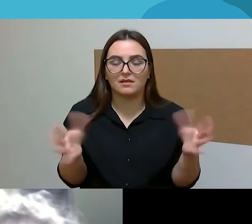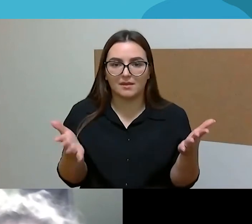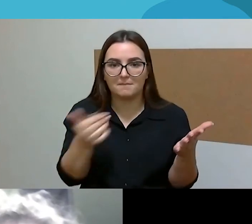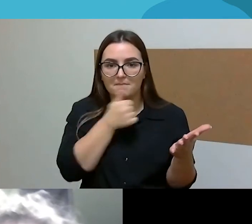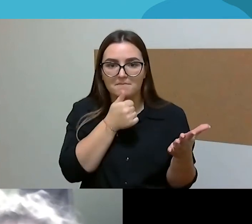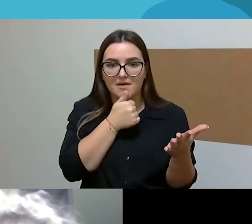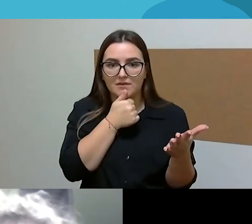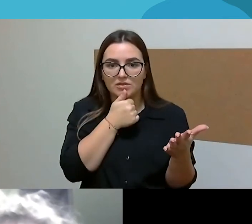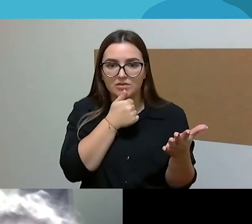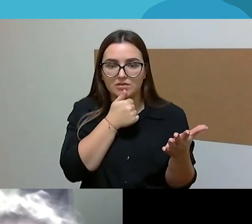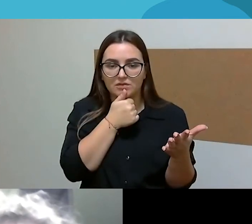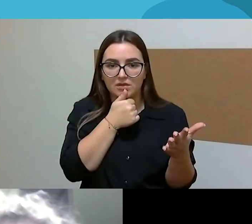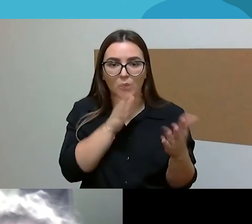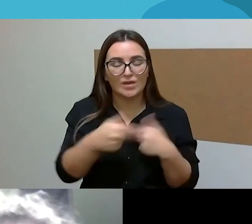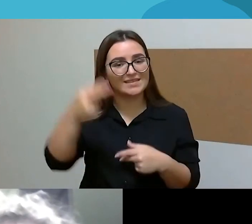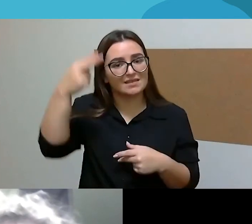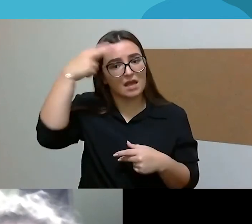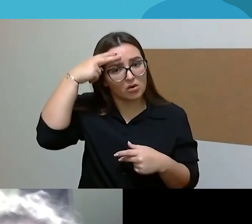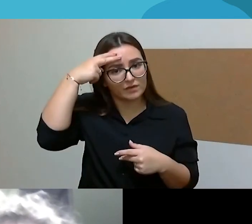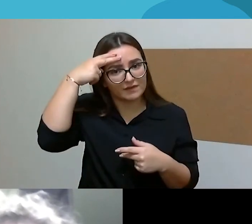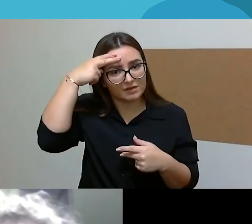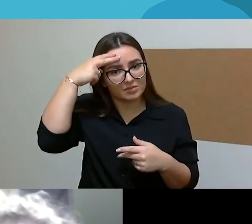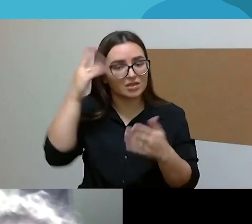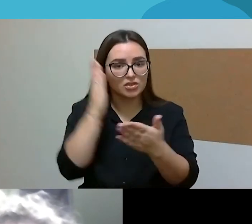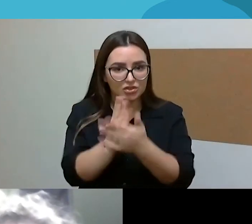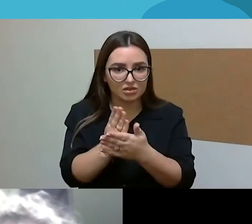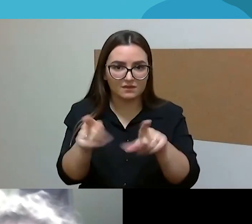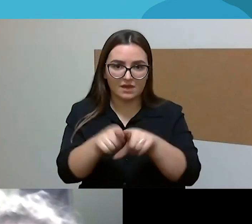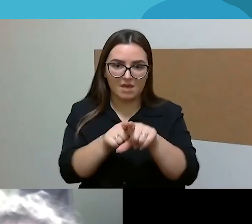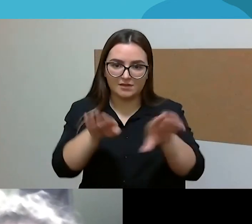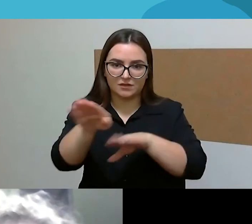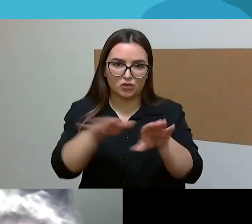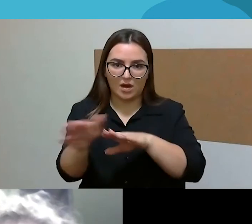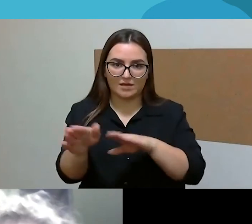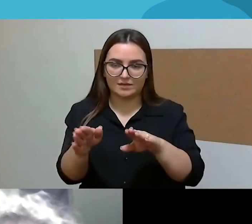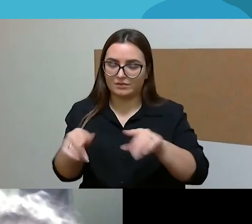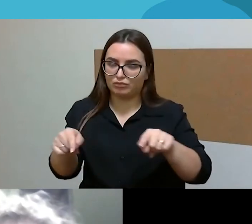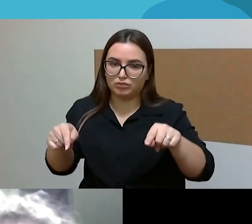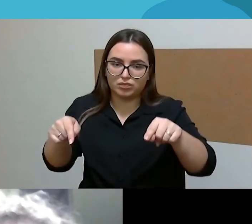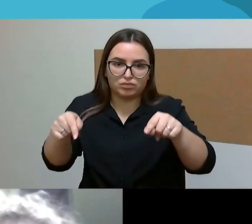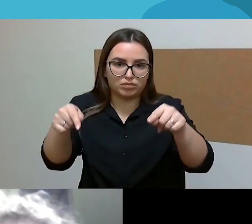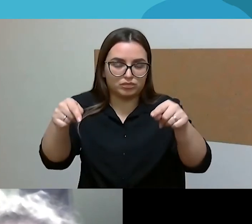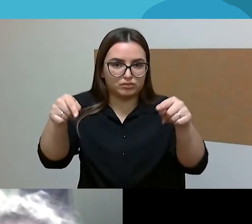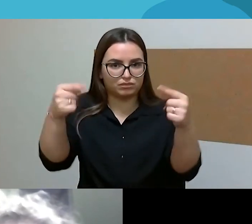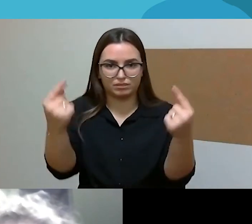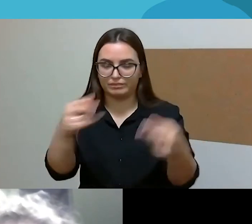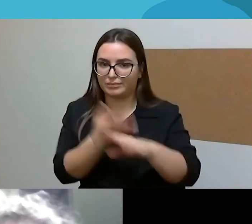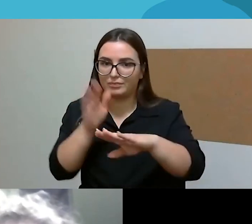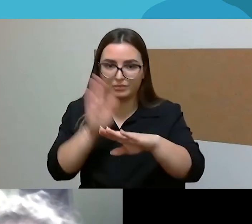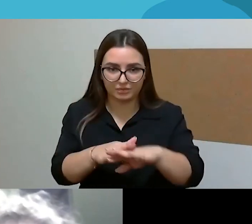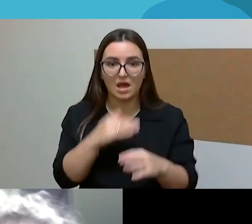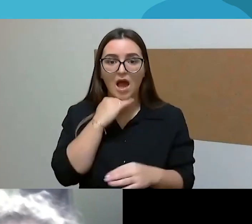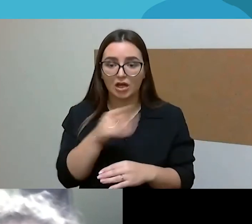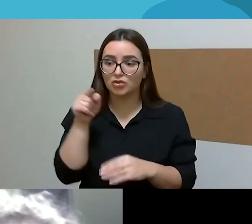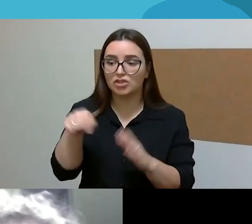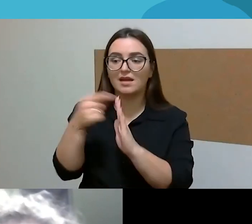gilinas, stigmas ir tie stereotipai, jie tik dar labiau įsibujoja. Tai aš, aišku, tą klausimą uždaviniai au liūdai